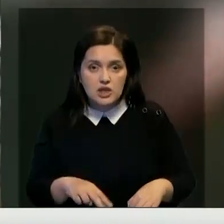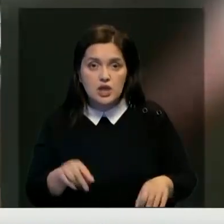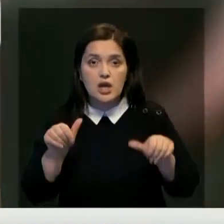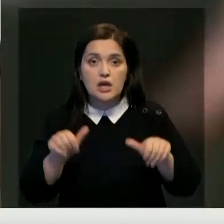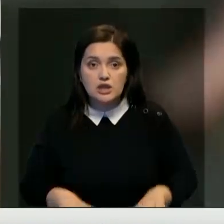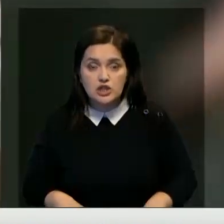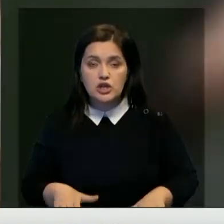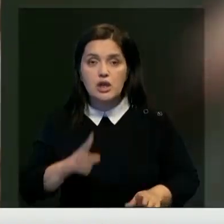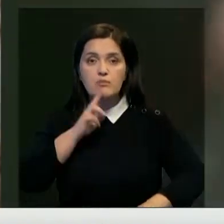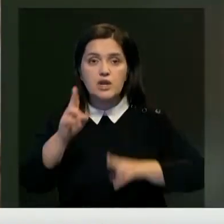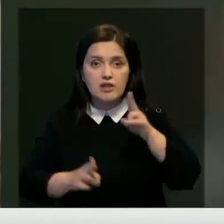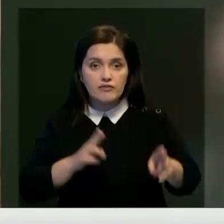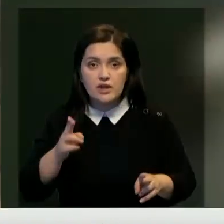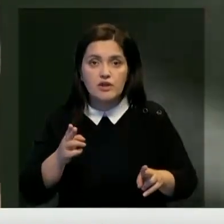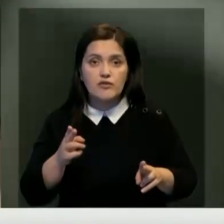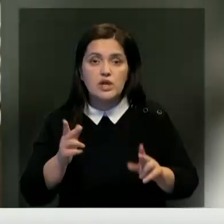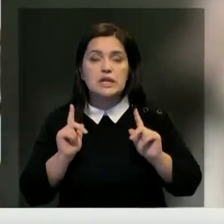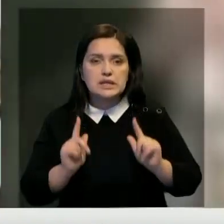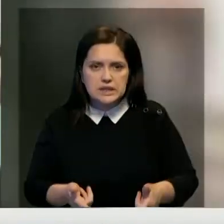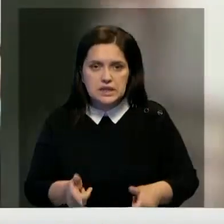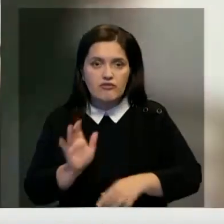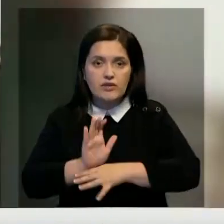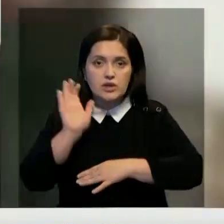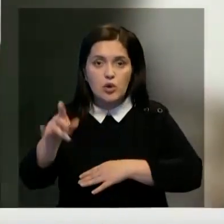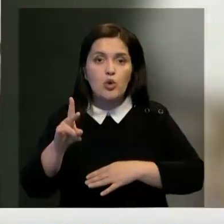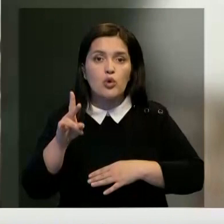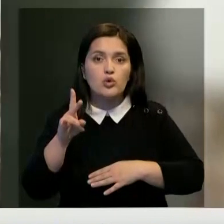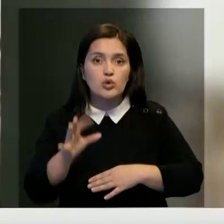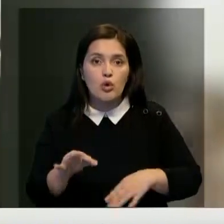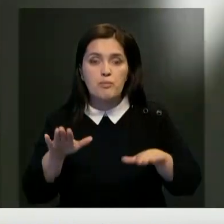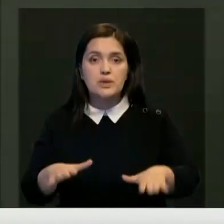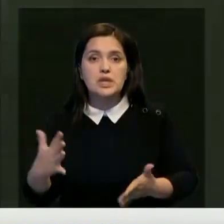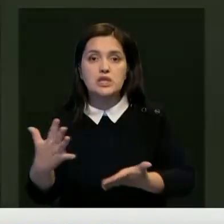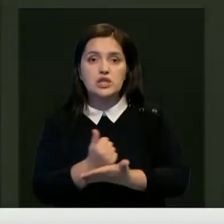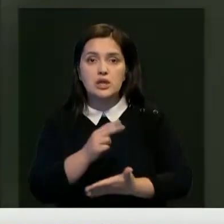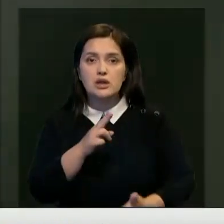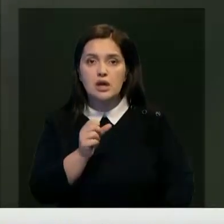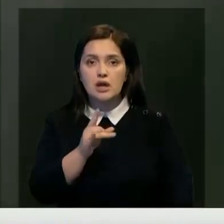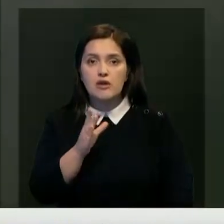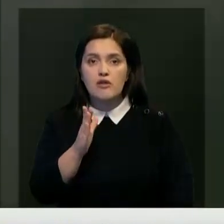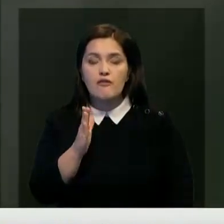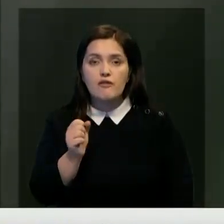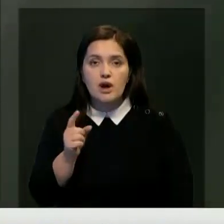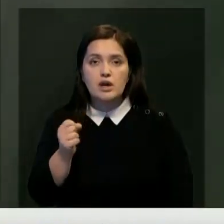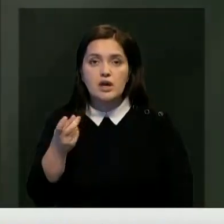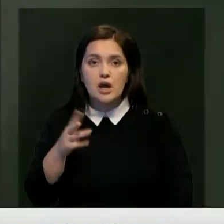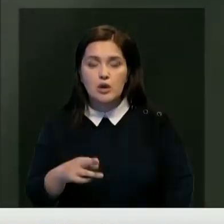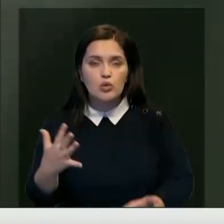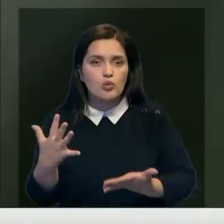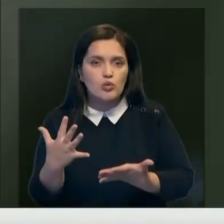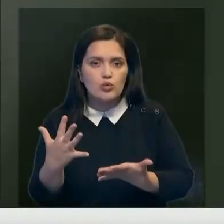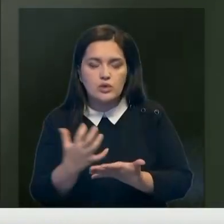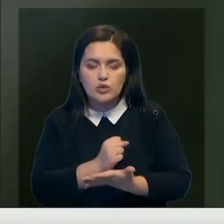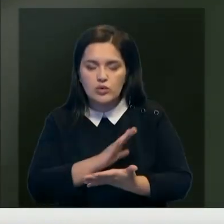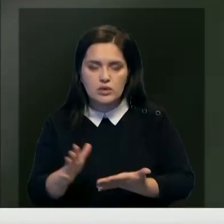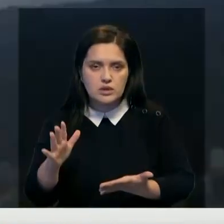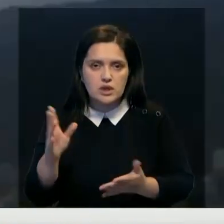стражи. Это решение обжаловали и его согласились выдать. Но впоследствии местонахождение Карвахаля установить не удалось.